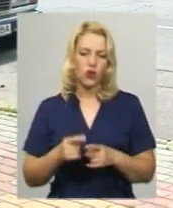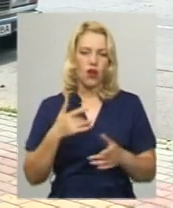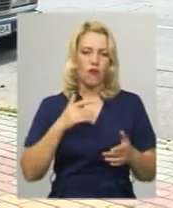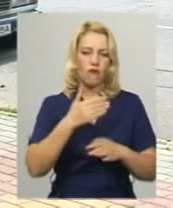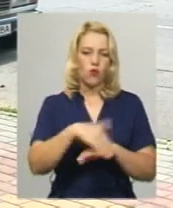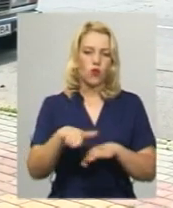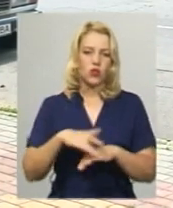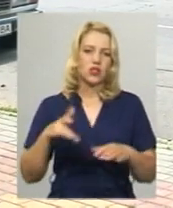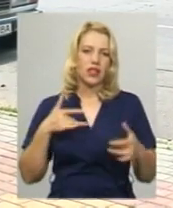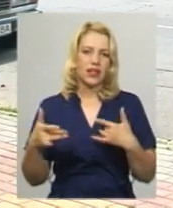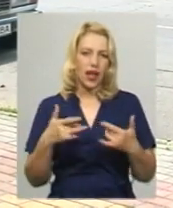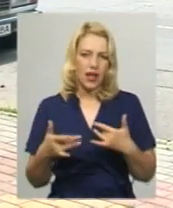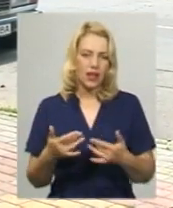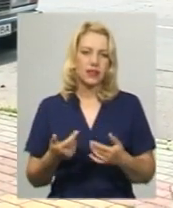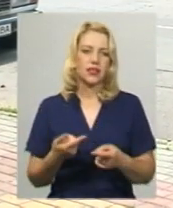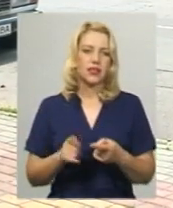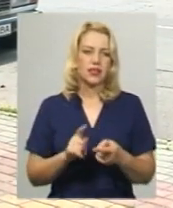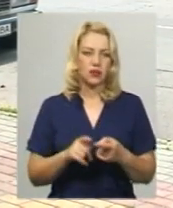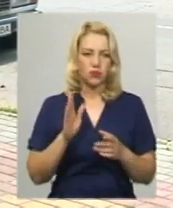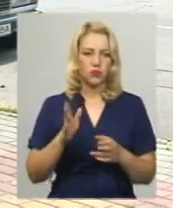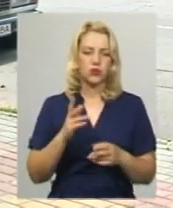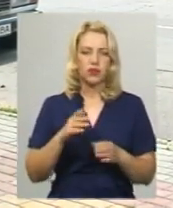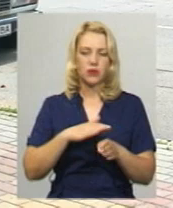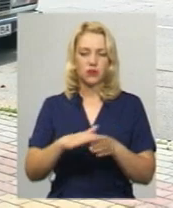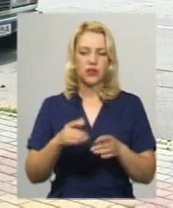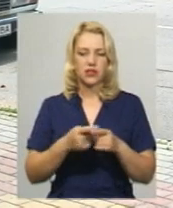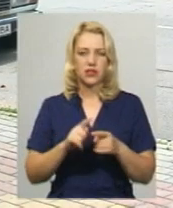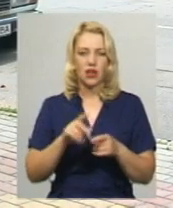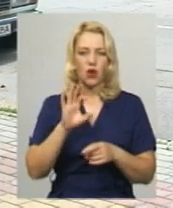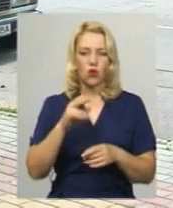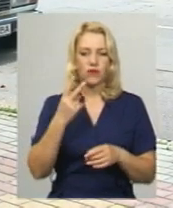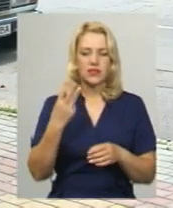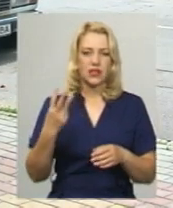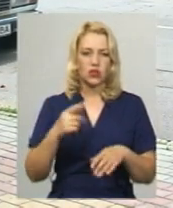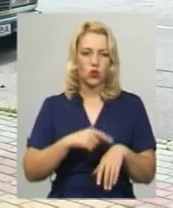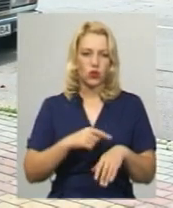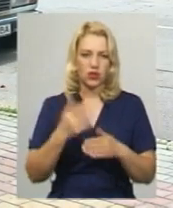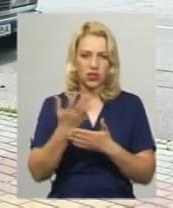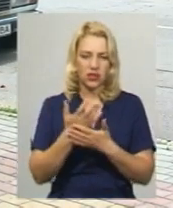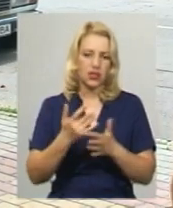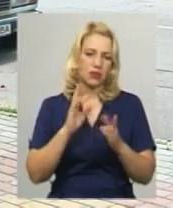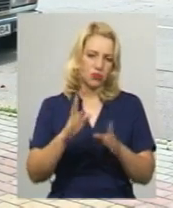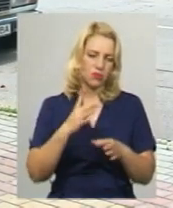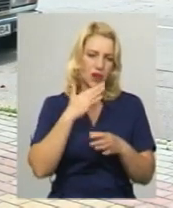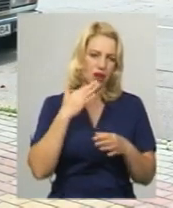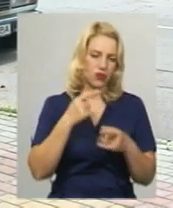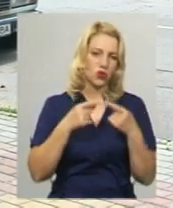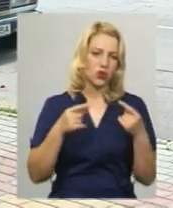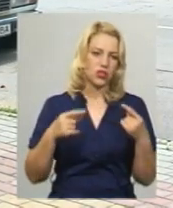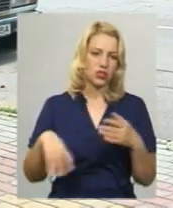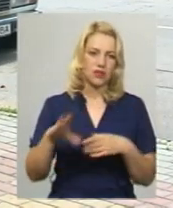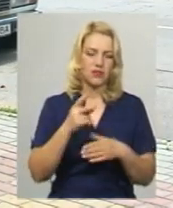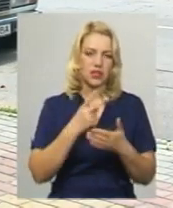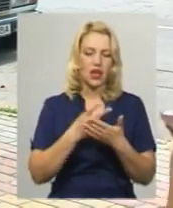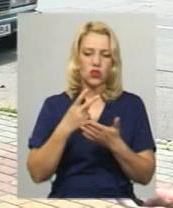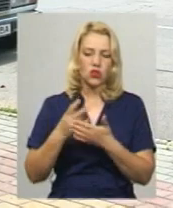нововведенням. Ось, фільм відбуватиметься о 23-й годині. І також плануємо ще багато цікавих речей. Усе у нас анонсоване на